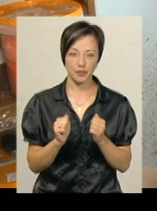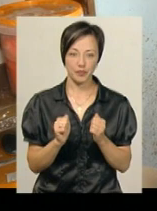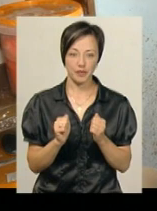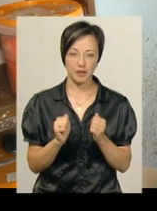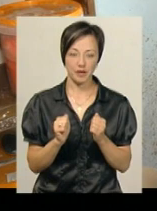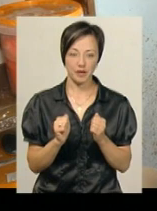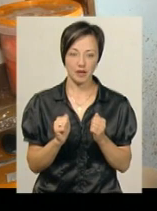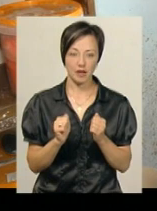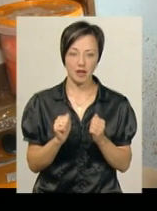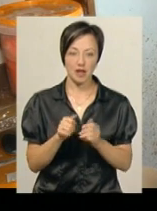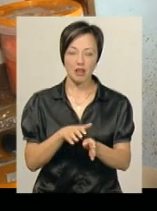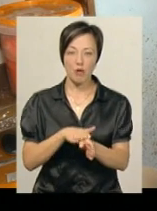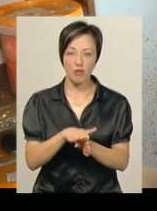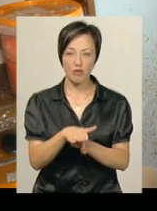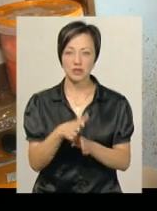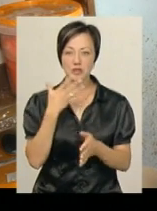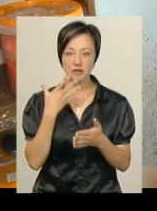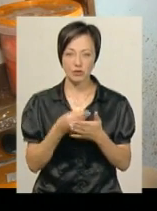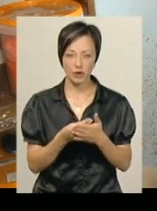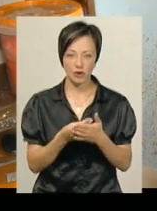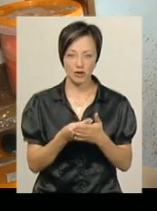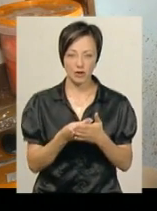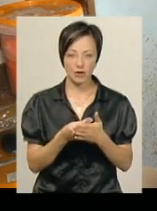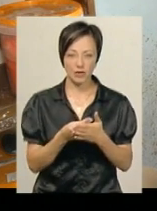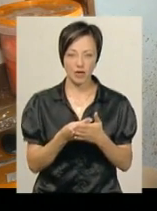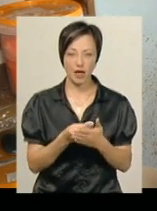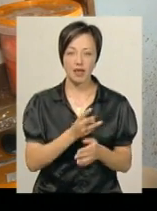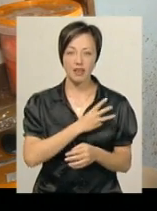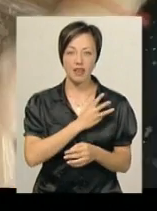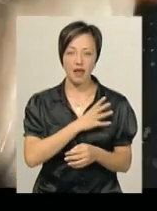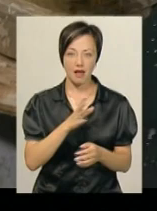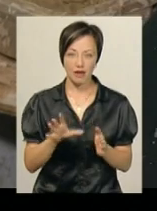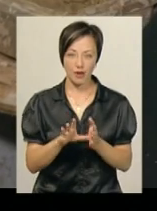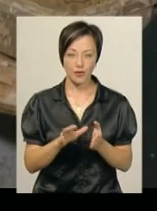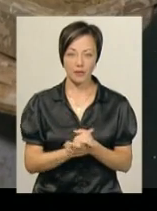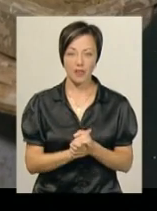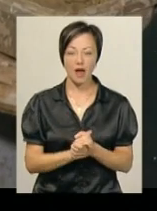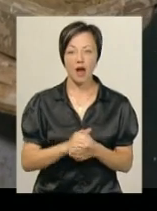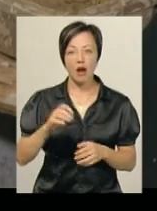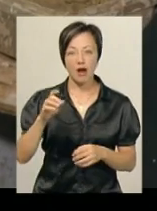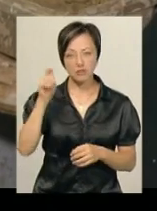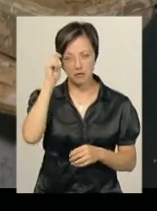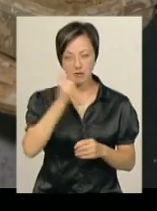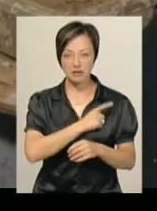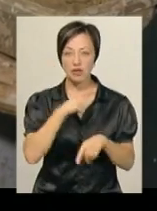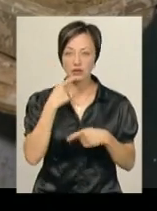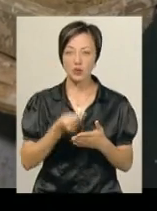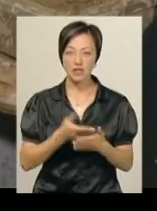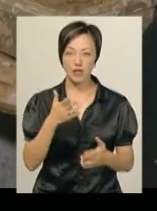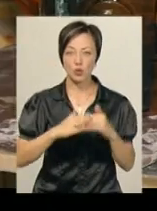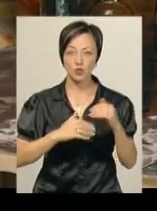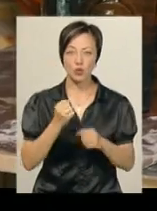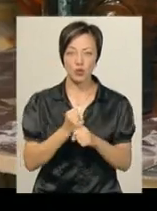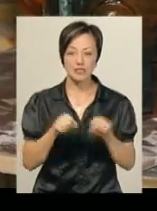як би сказати, наповнюєш своєю енергією. Гончар каже, оцінити річну роботу здатні не